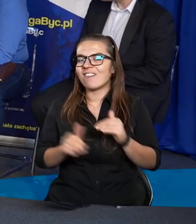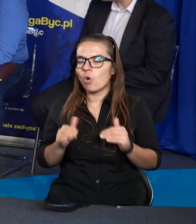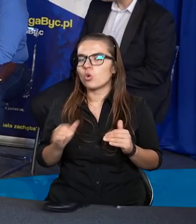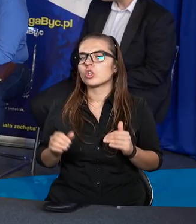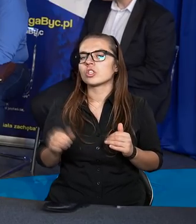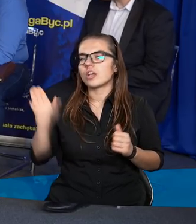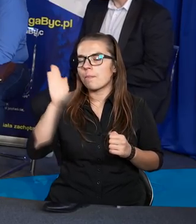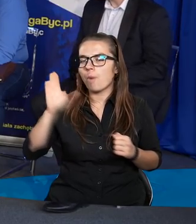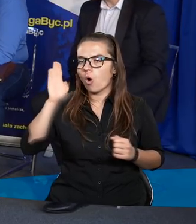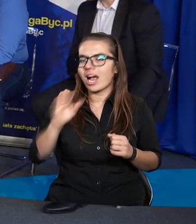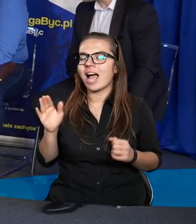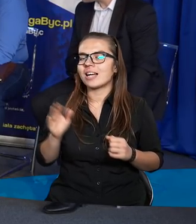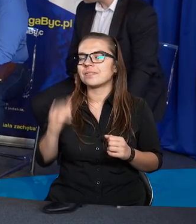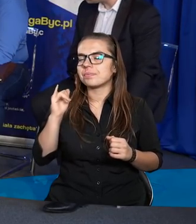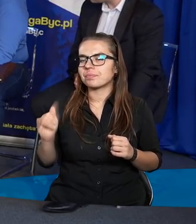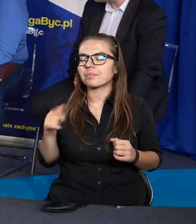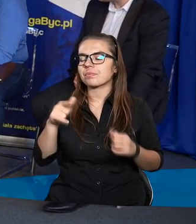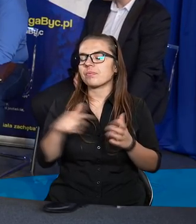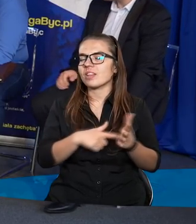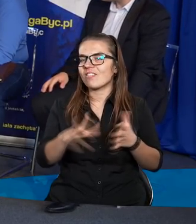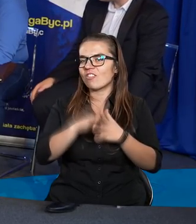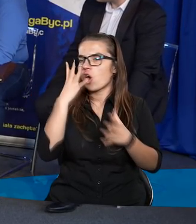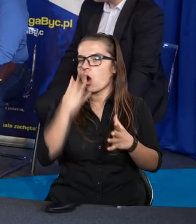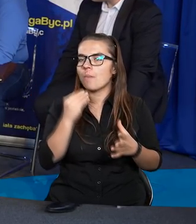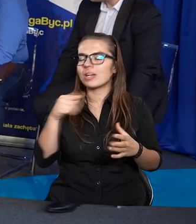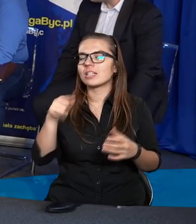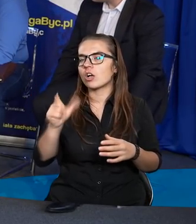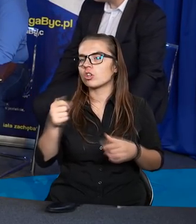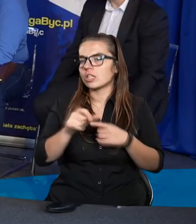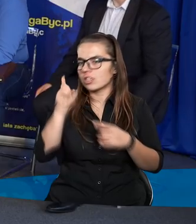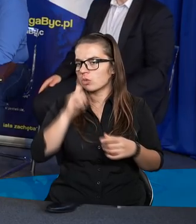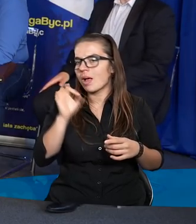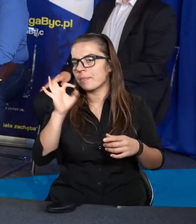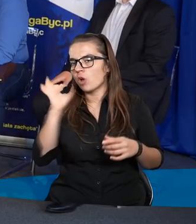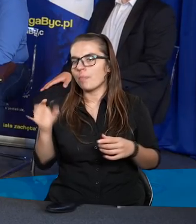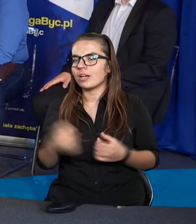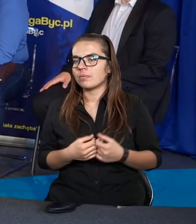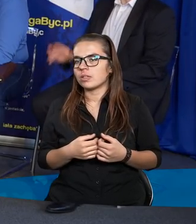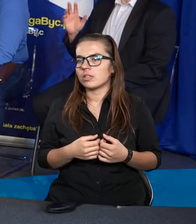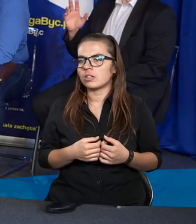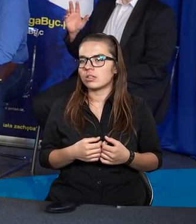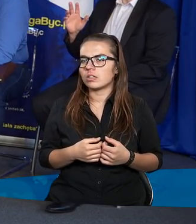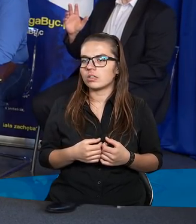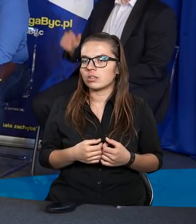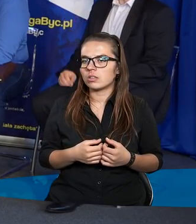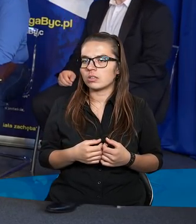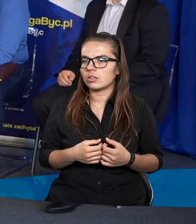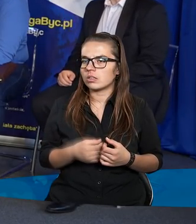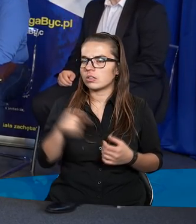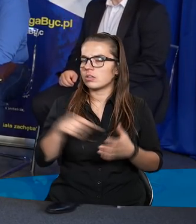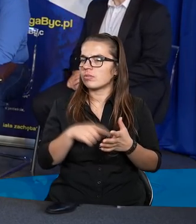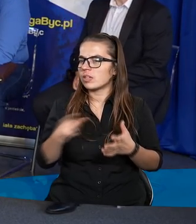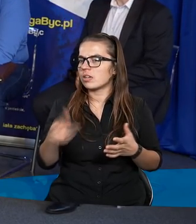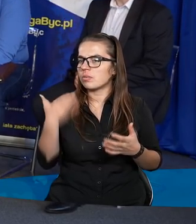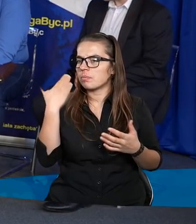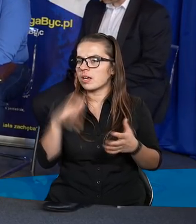łaskawość Boga, nawet w obliczu tego, co ludzie robią źle. I chyba tutaj też warto